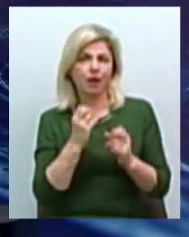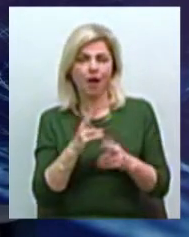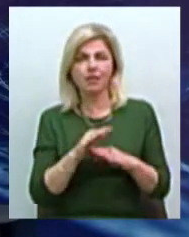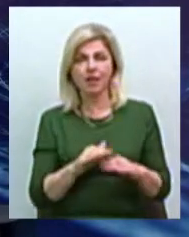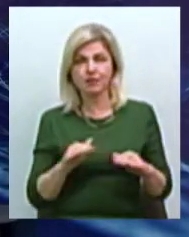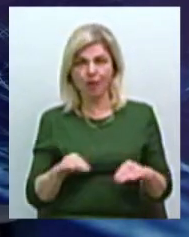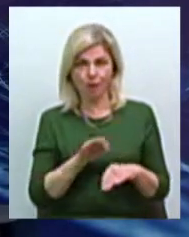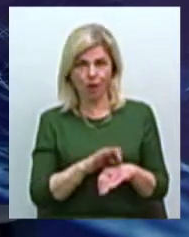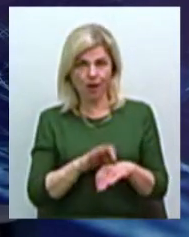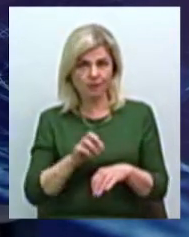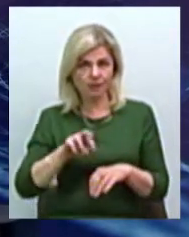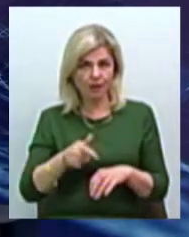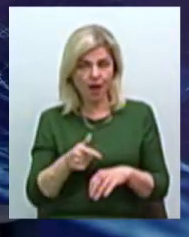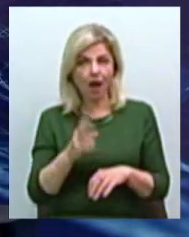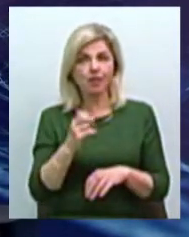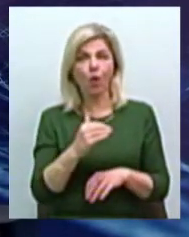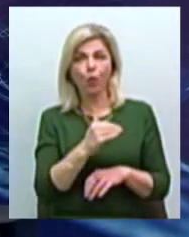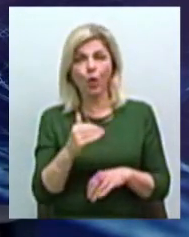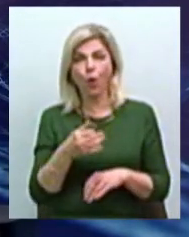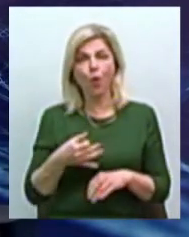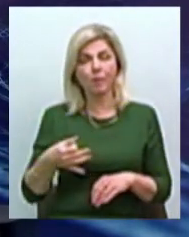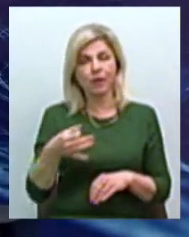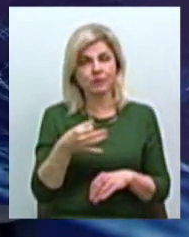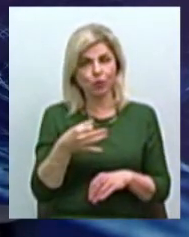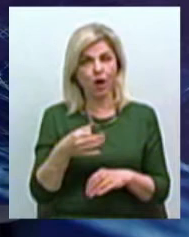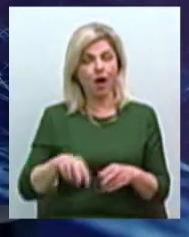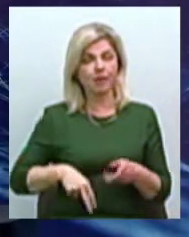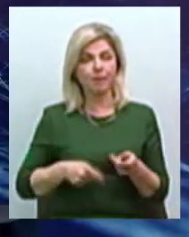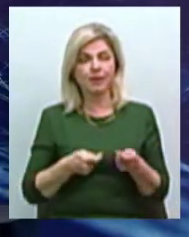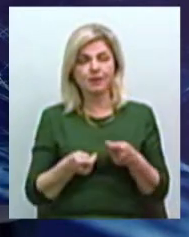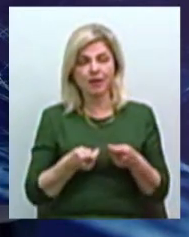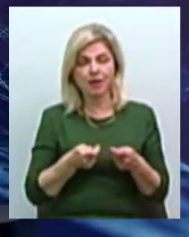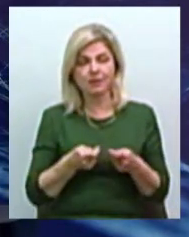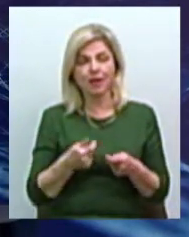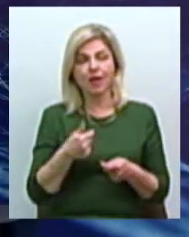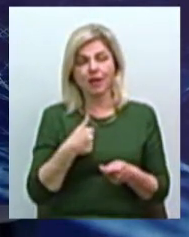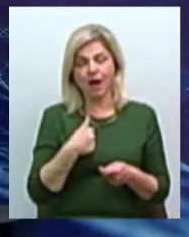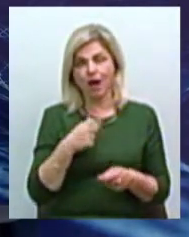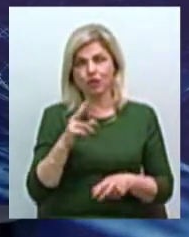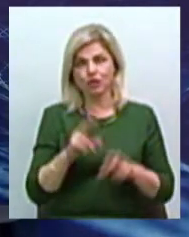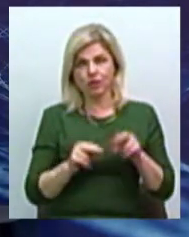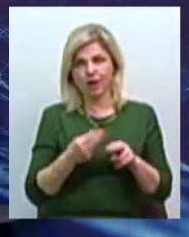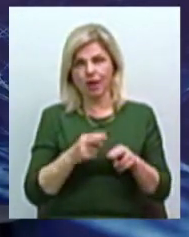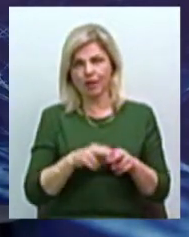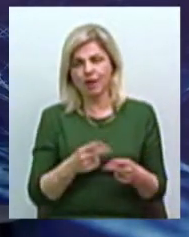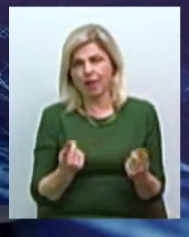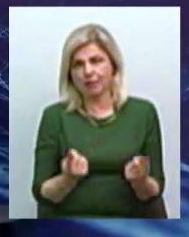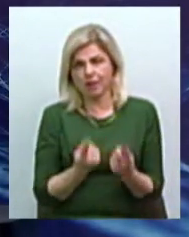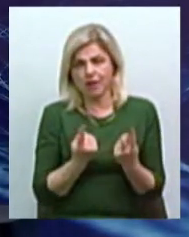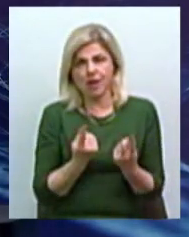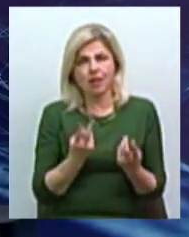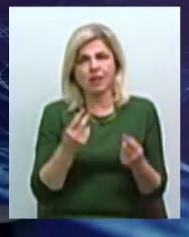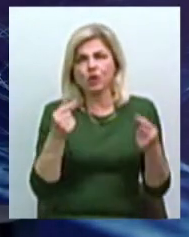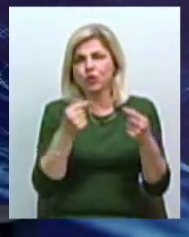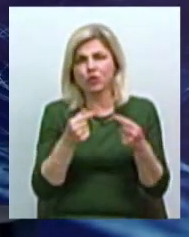обласної адміністрації я вважаю, що це банальне професіональне несоответствие